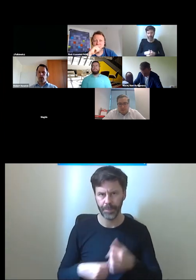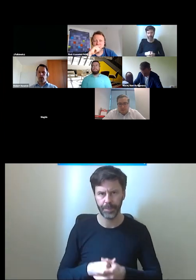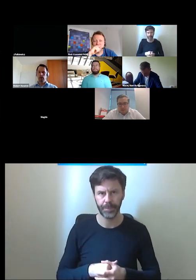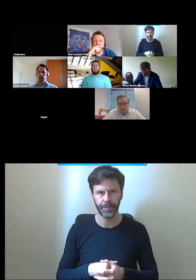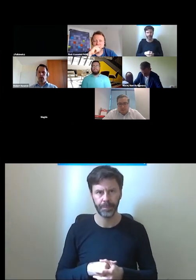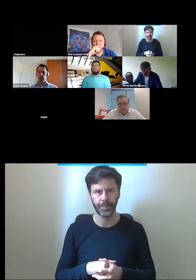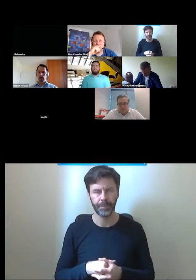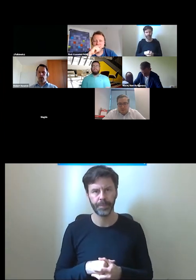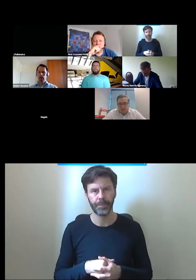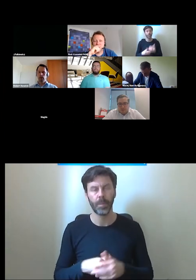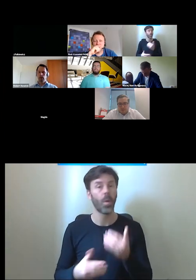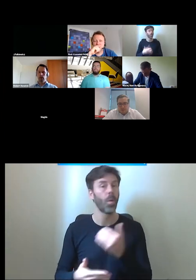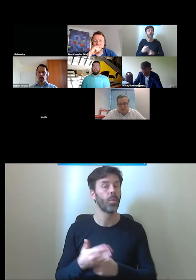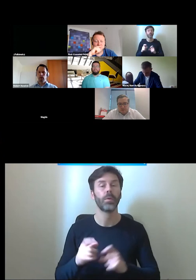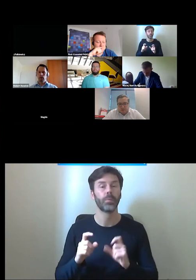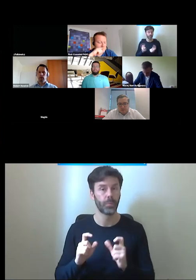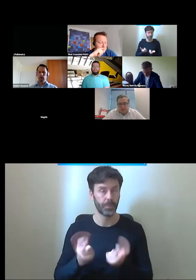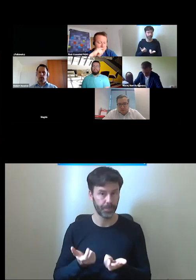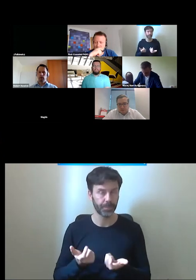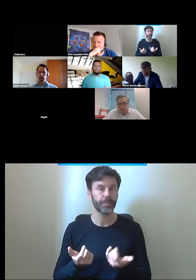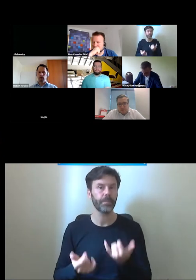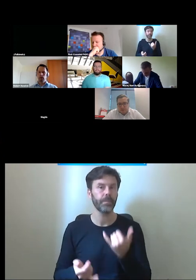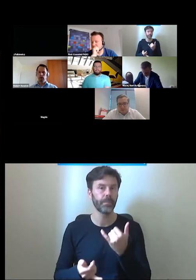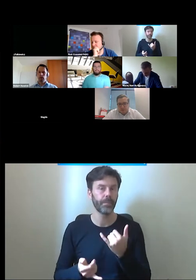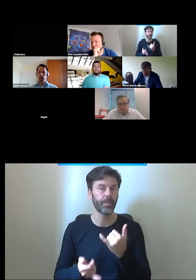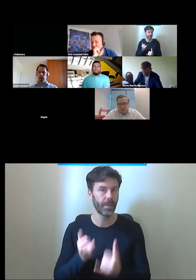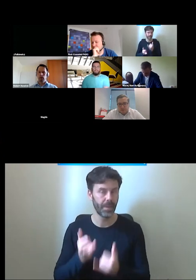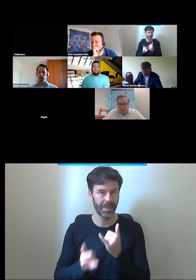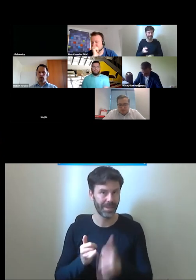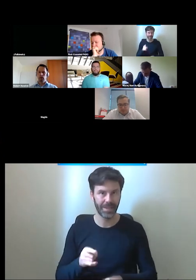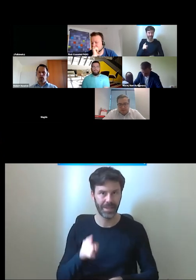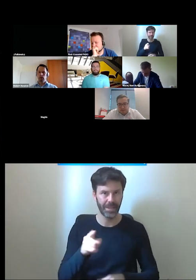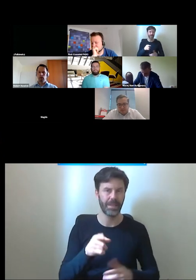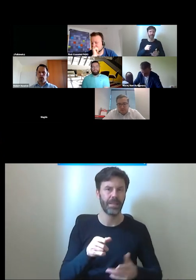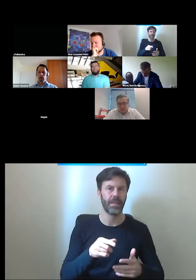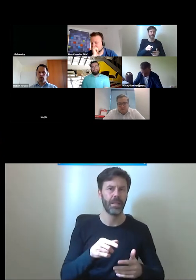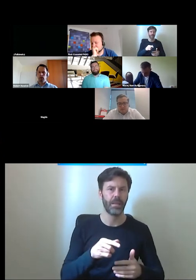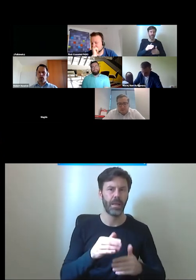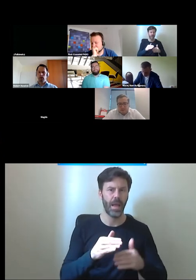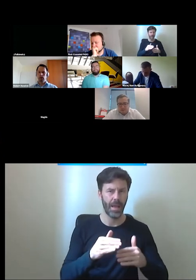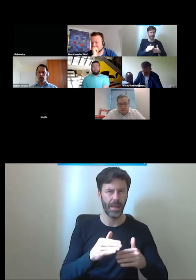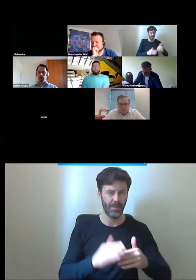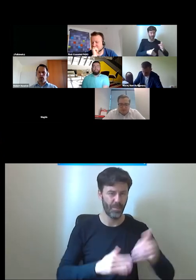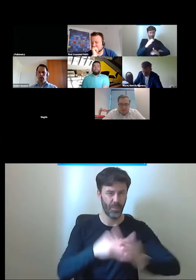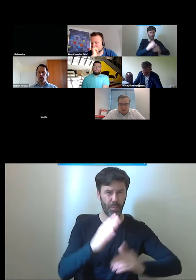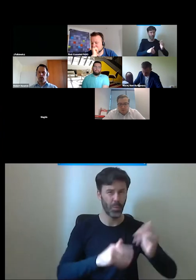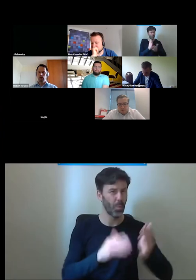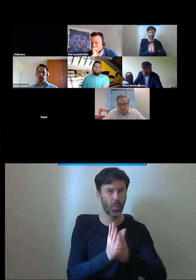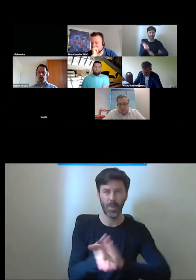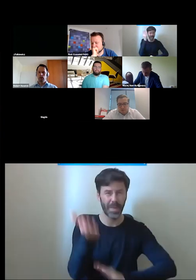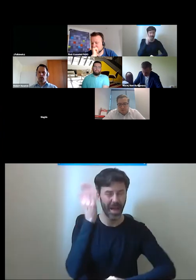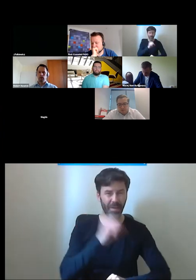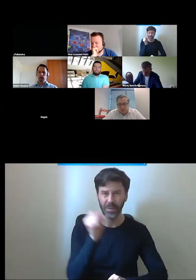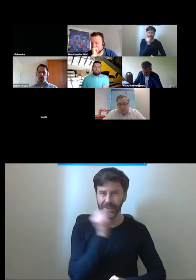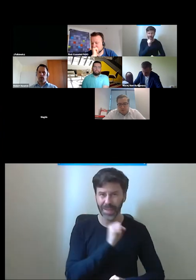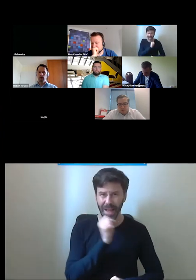często jest tak że tam gdzie ta infrastruktura jest nazwijmy to stara niezmodernizowana mamy jedną wysokość